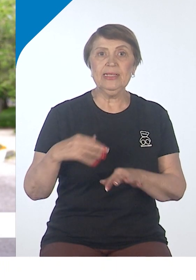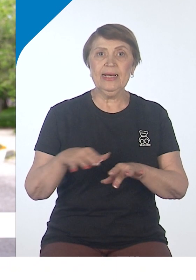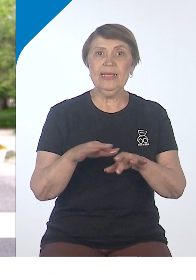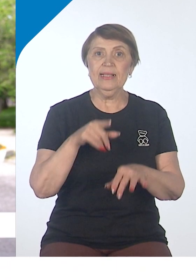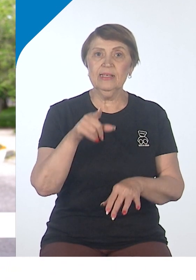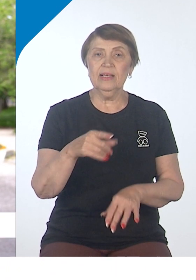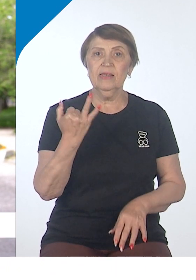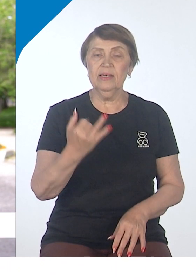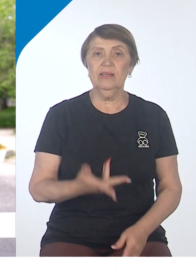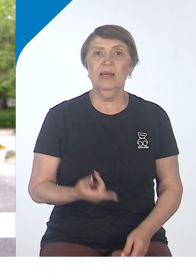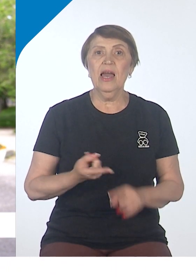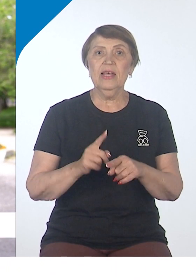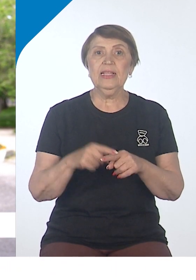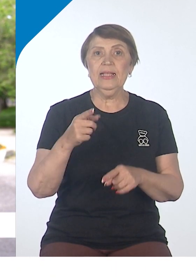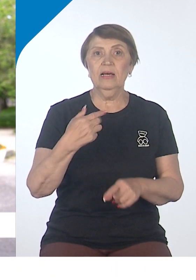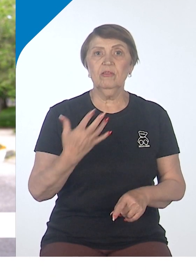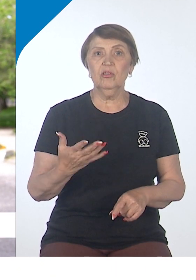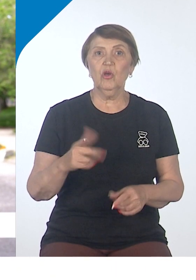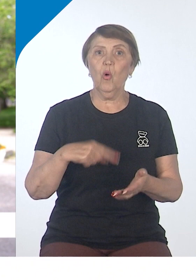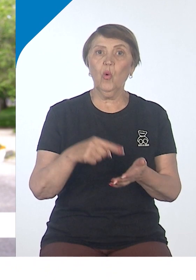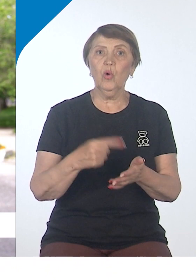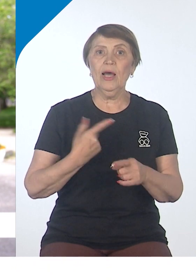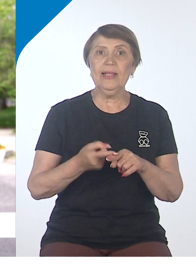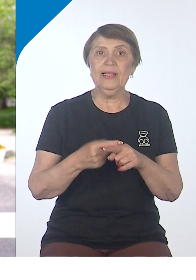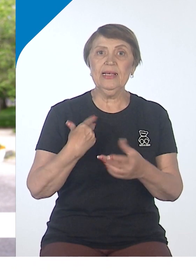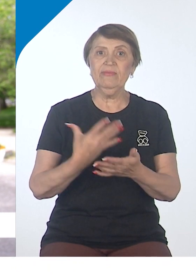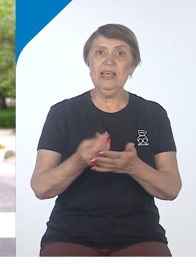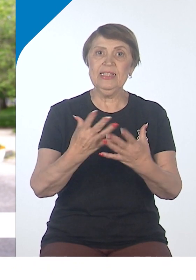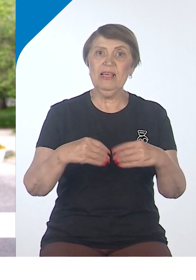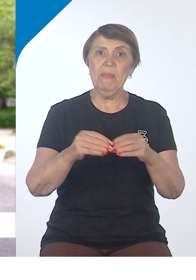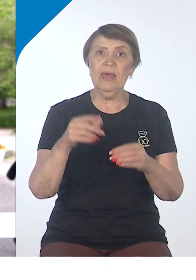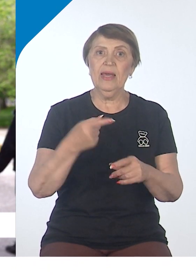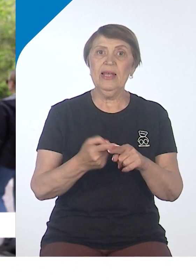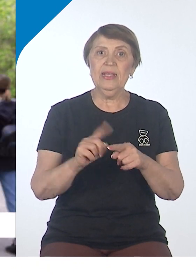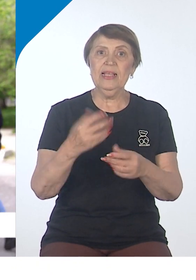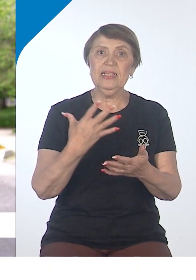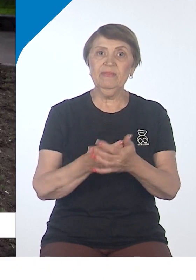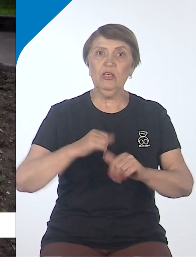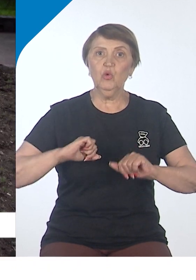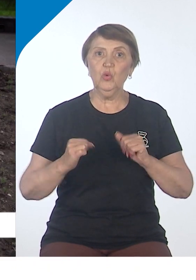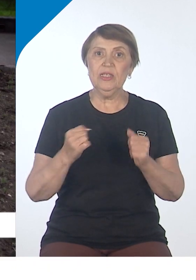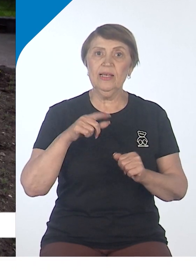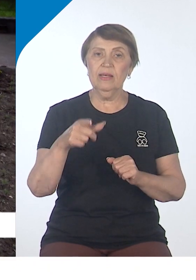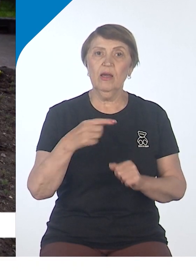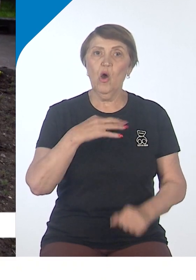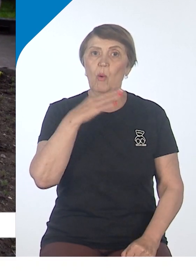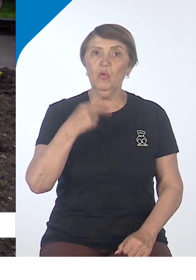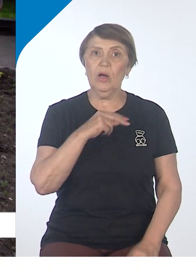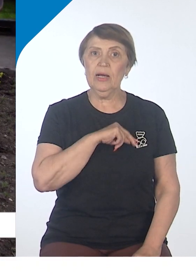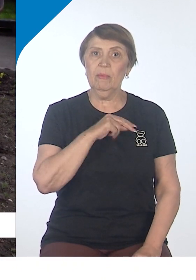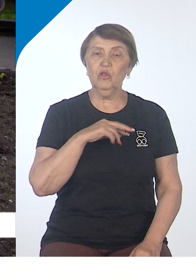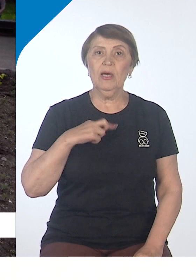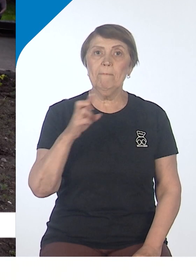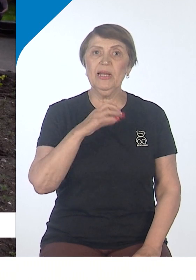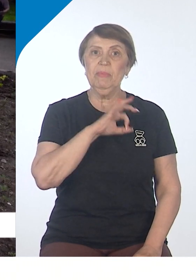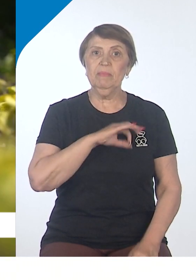но и для города, для своих семей, для своих друзей. Много работы предприниматели